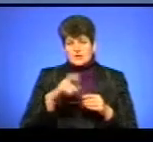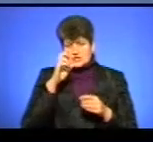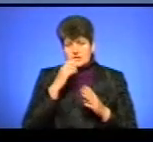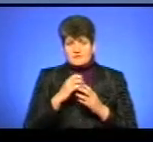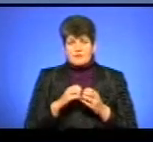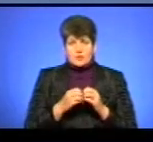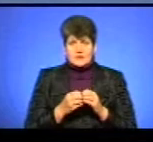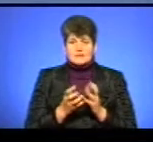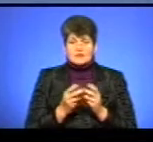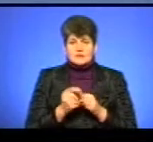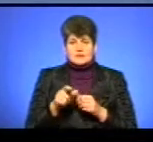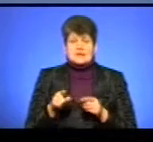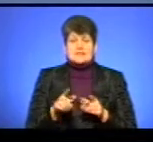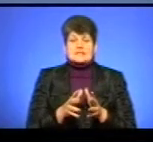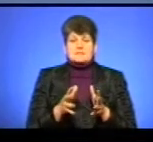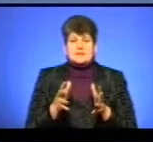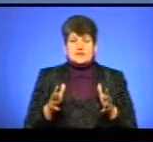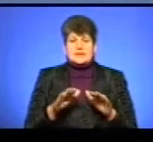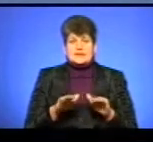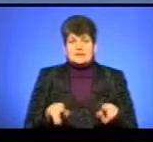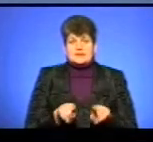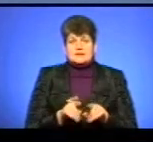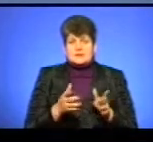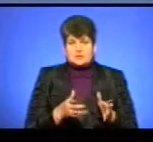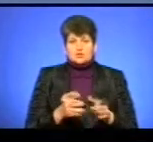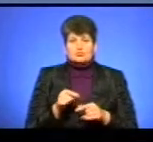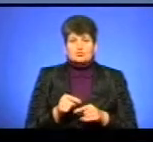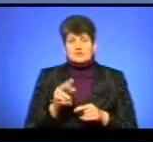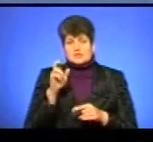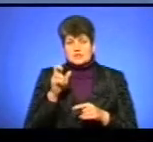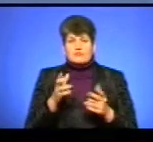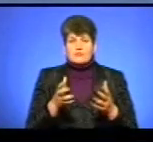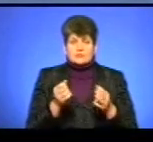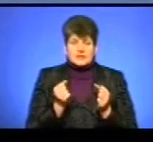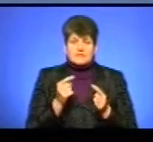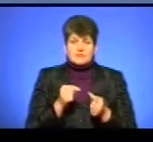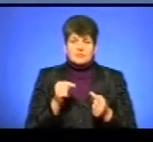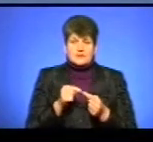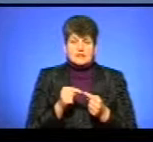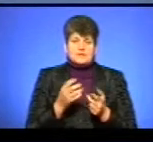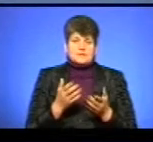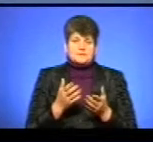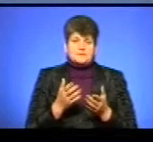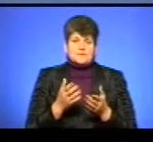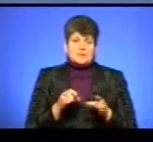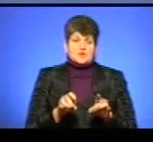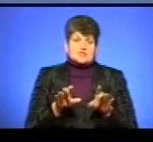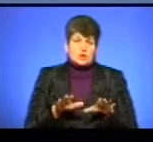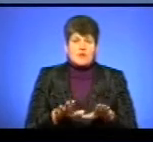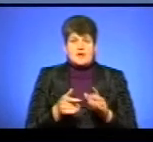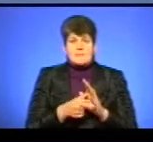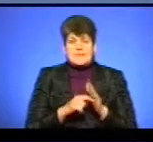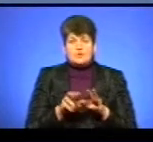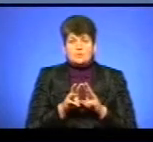пацієнтів збільшується, і ви знаєте, що тут є діти і так далі. Тому державою прийняті відповідні кроки. Зокрема, є постанова Кабінету